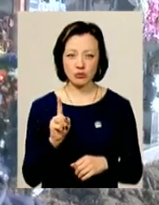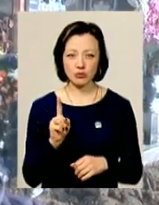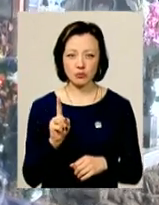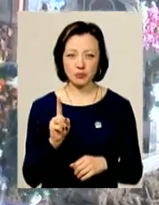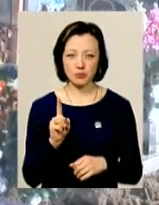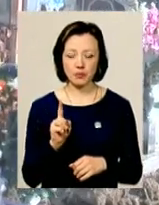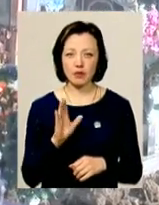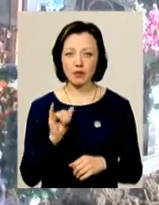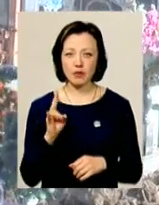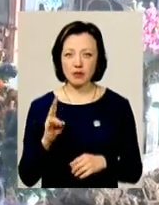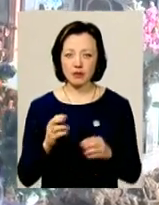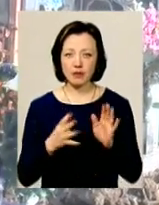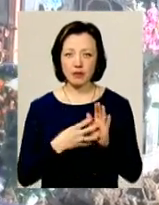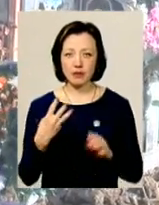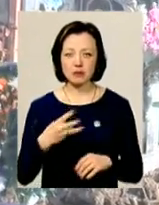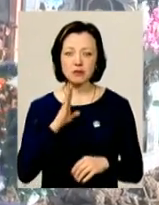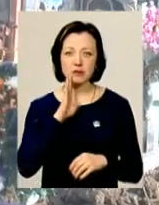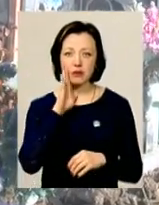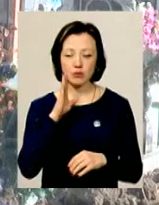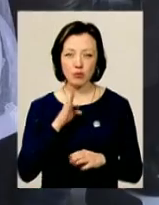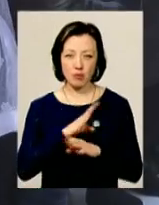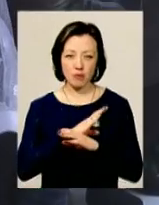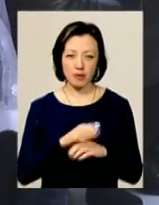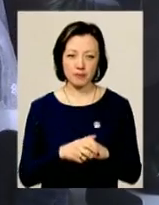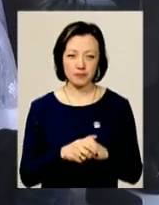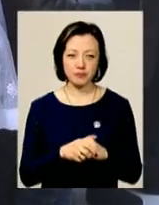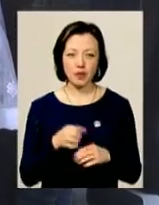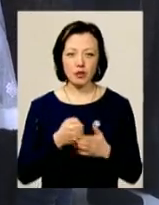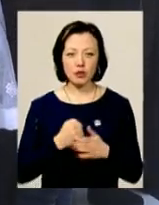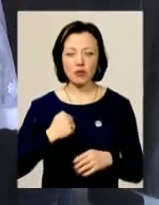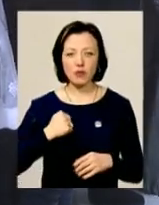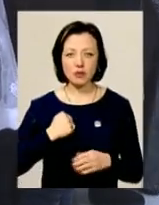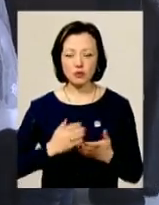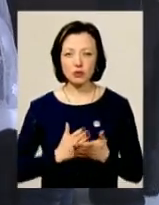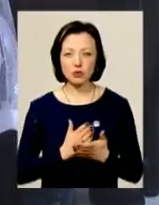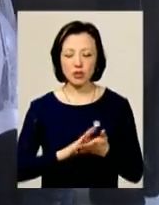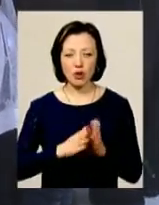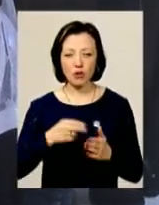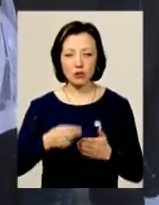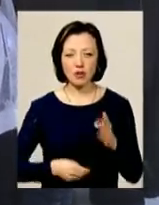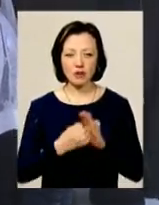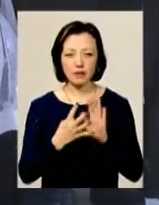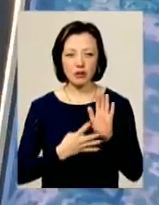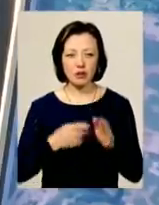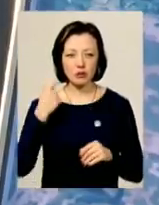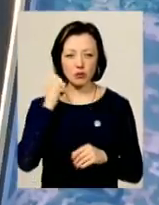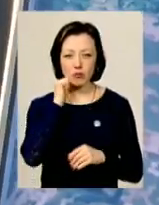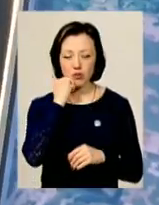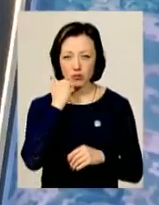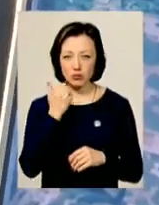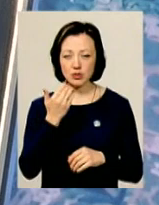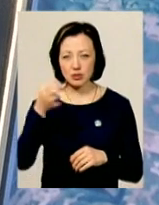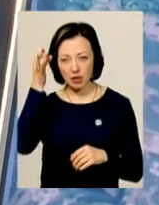півдесято ранку помер. До війська служити за контрактом хлопець пішов у 19 років. Бабуся